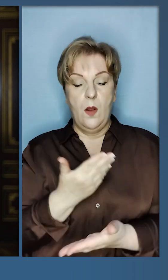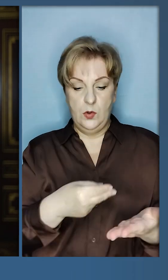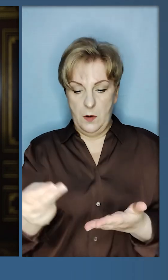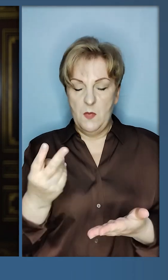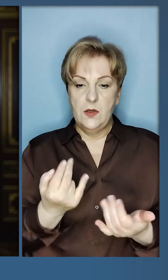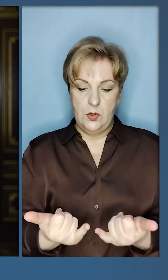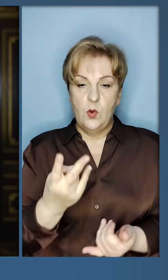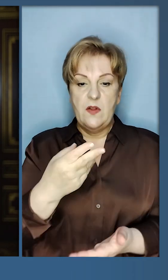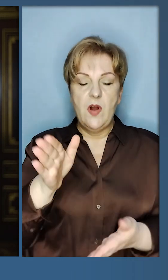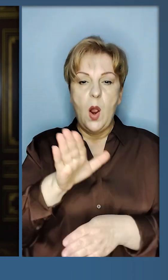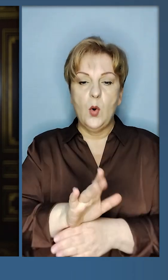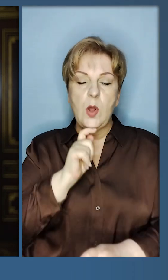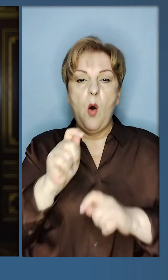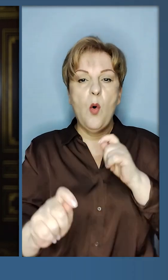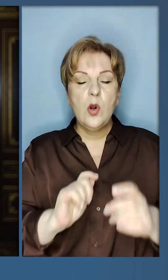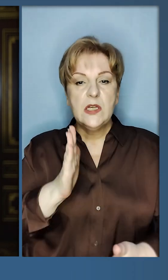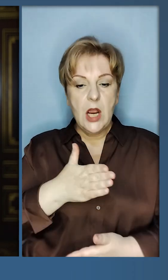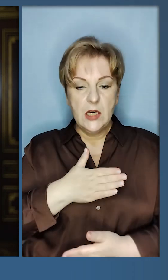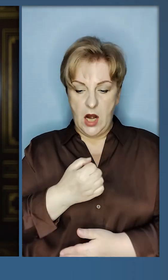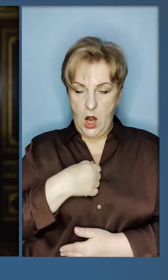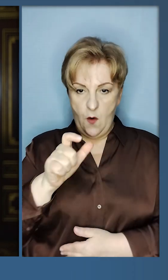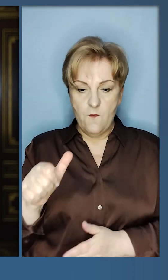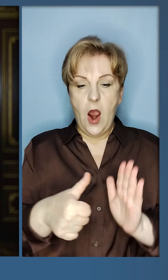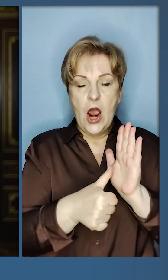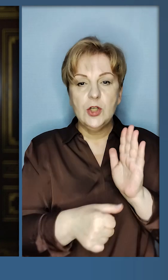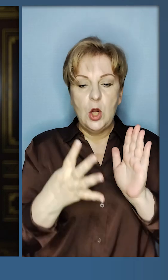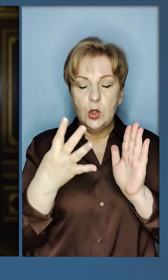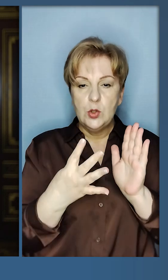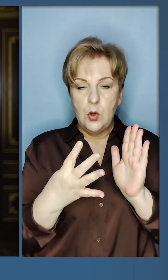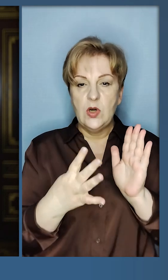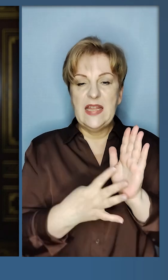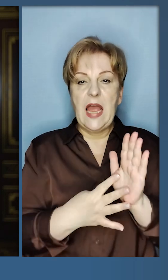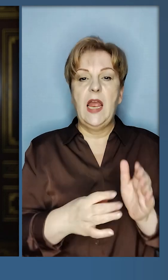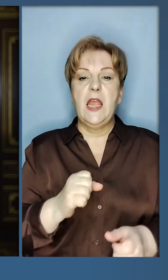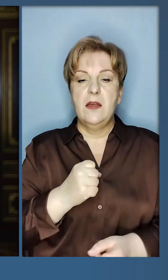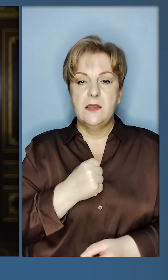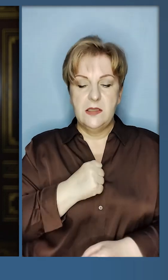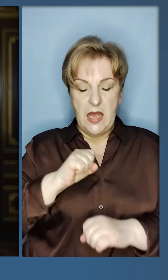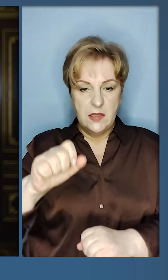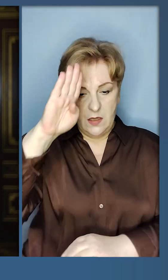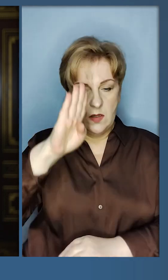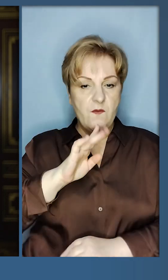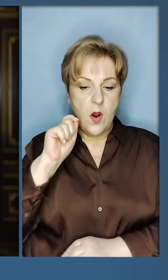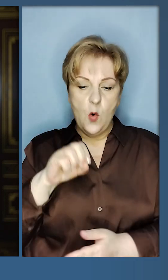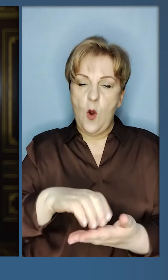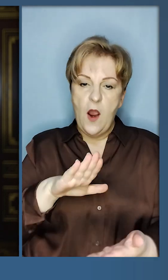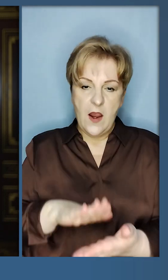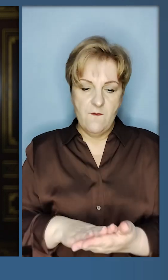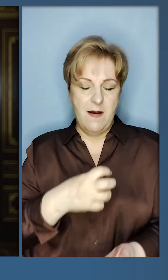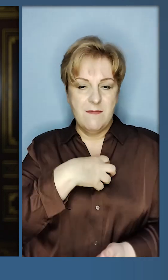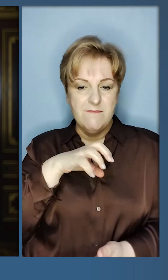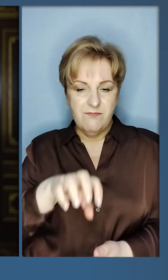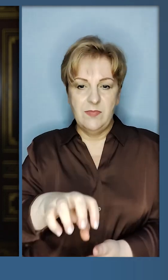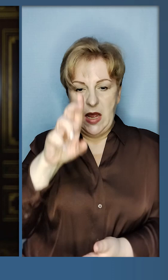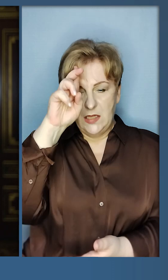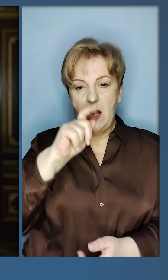Я підписав сьогодні два укази про нагородження наших воїнів, 649 захисників і захисниць України відзначені